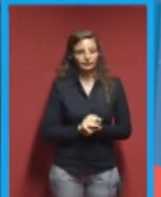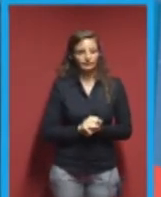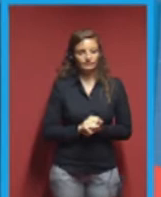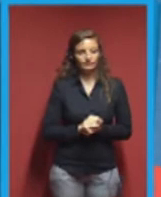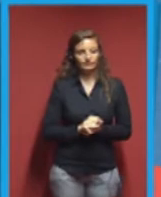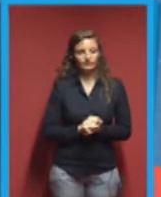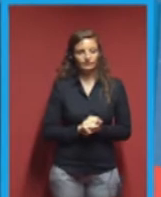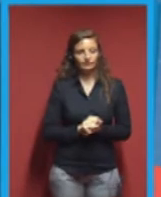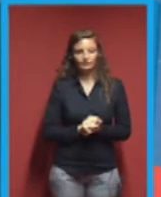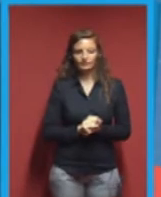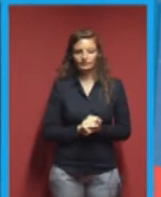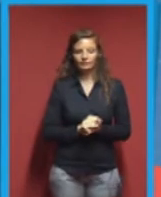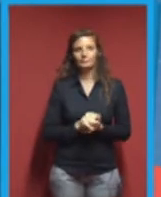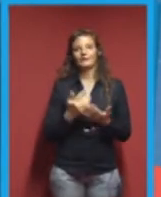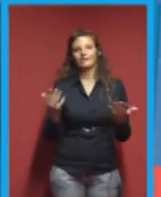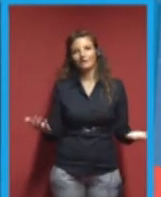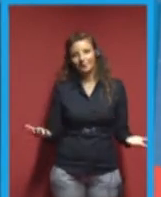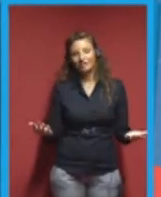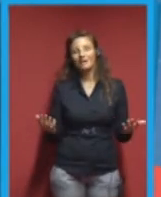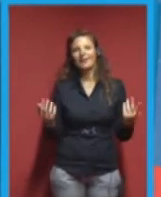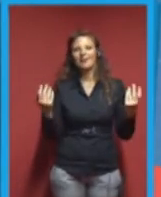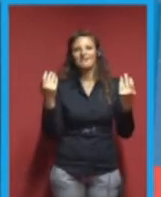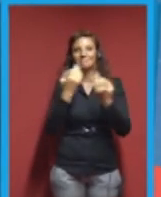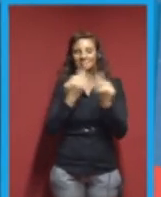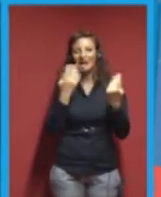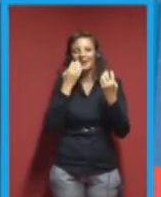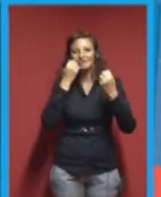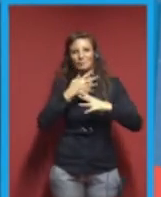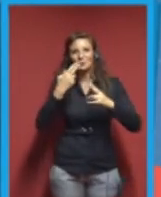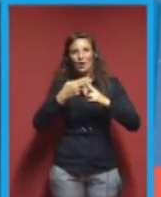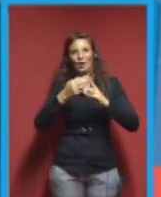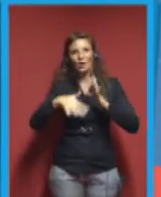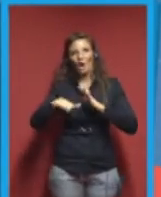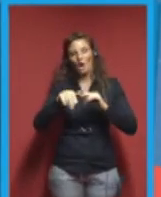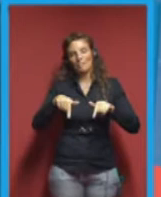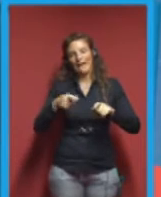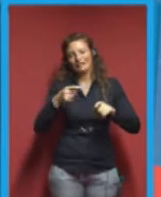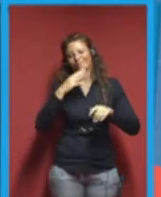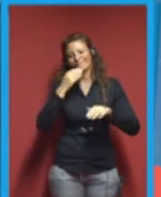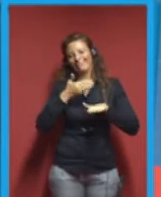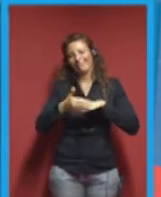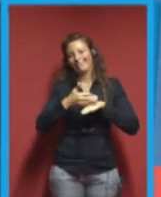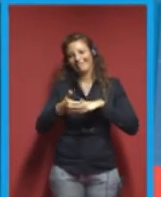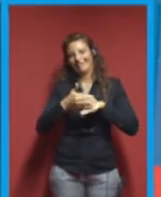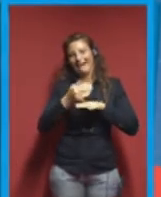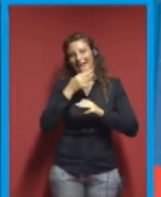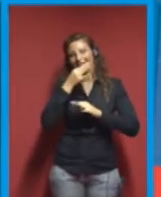Che cosa avviene a Roma? È piuttosto tardi, cerco di